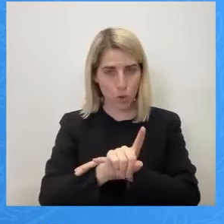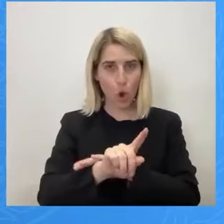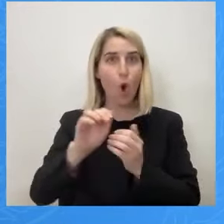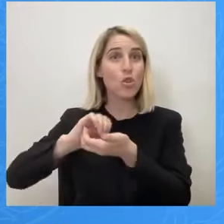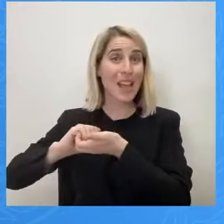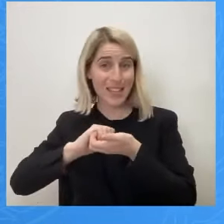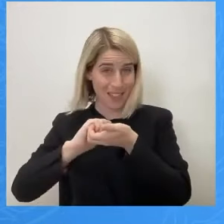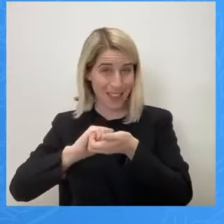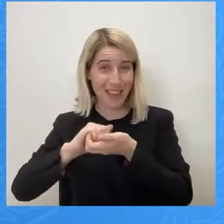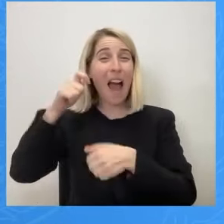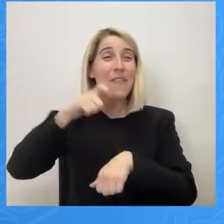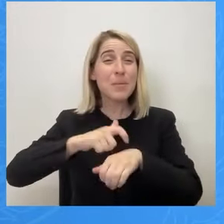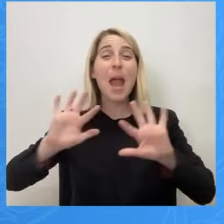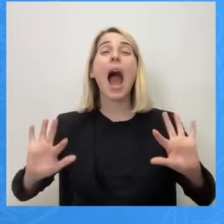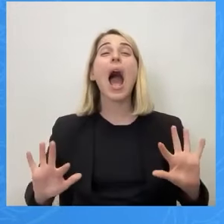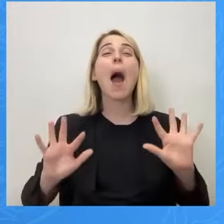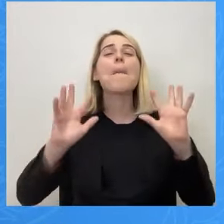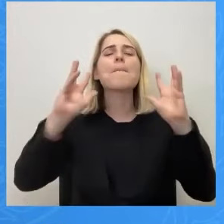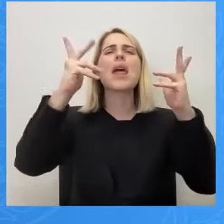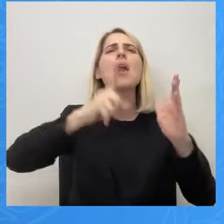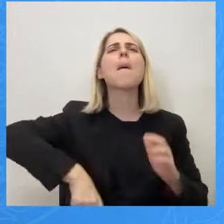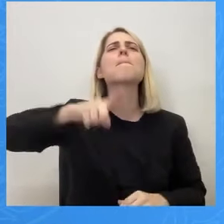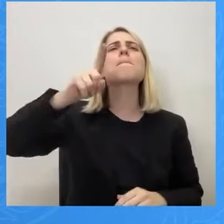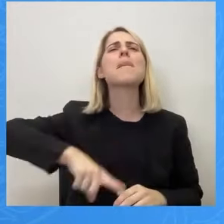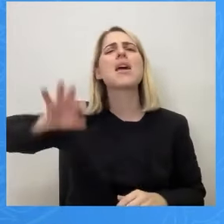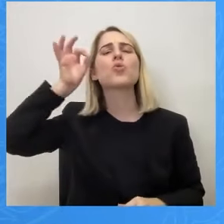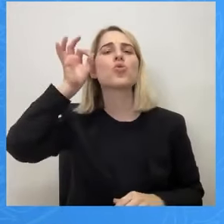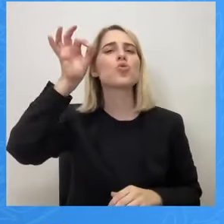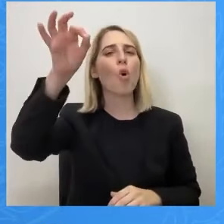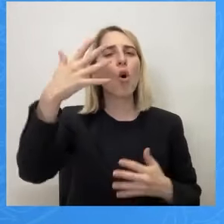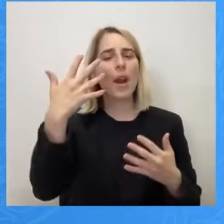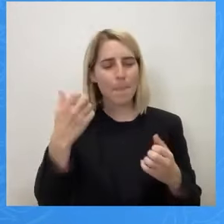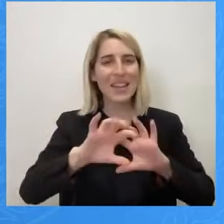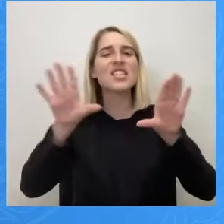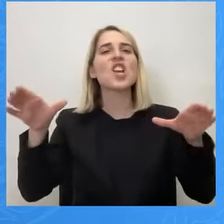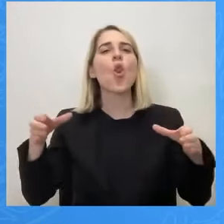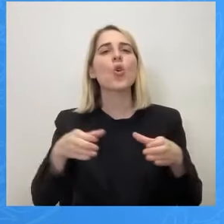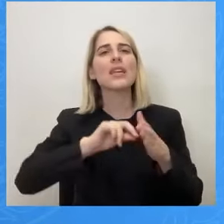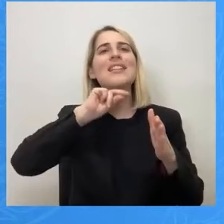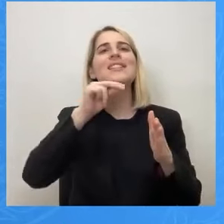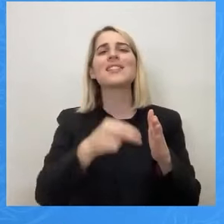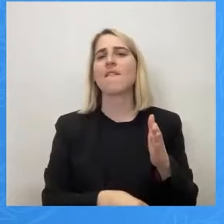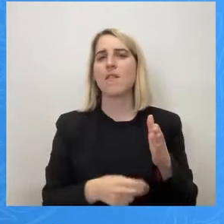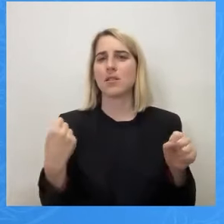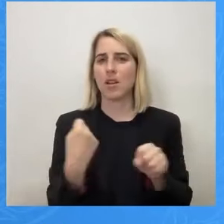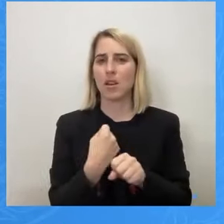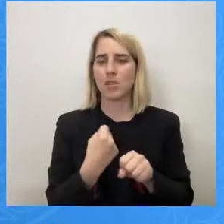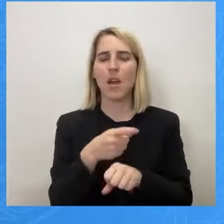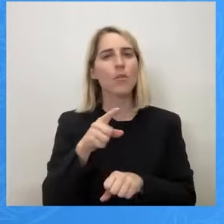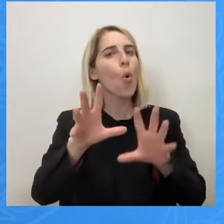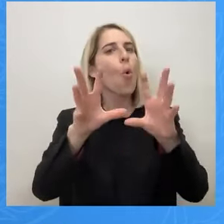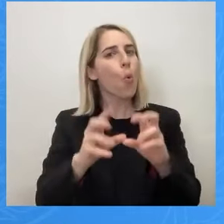πολλήμερη απεργία για να υπογραφεί συλλογική σύμβαση εργασίας, που φυσικά αφορά και την